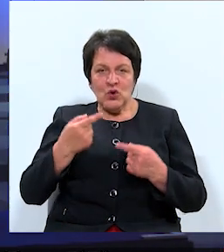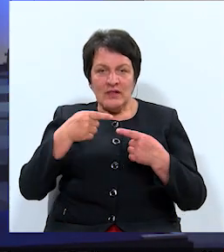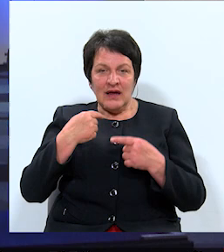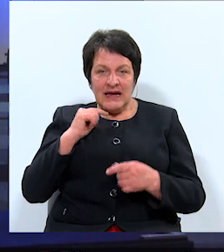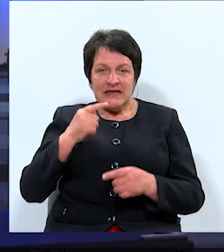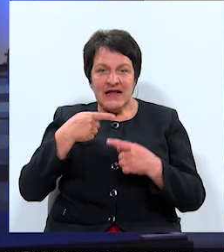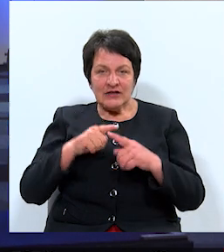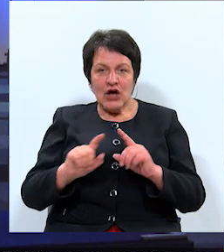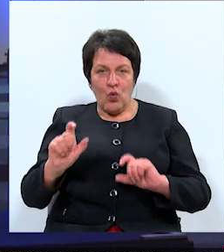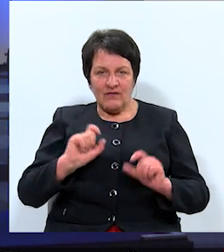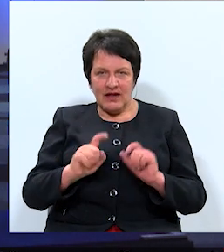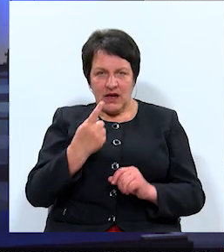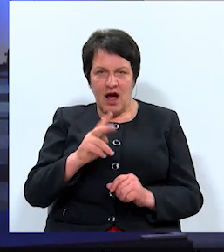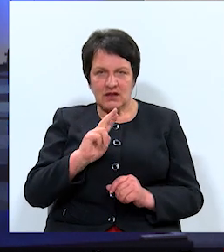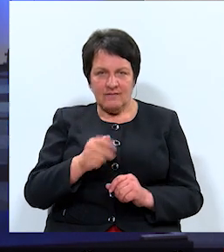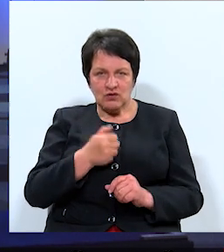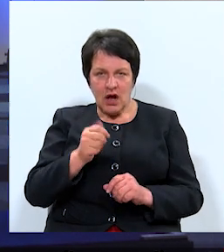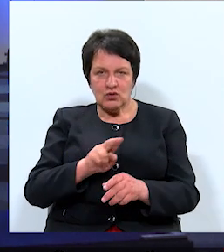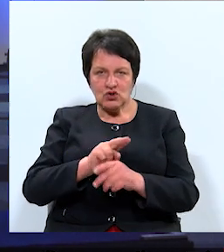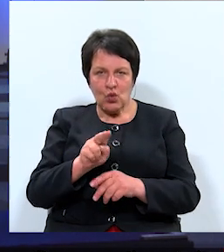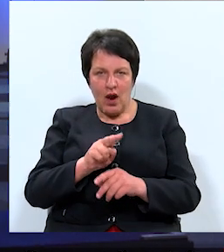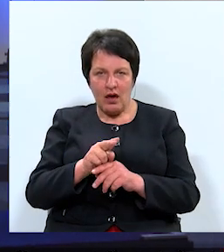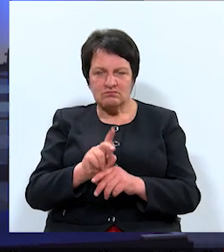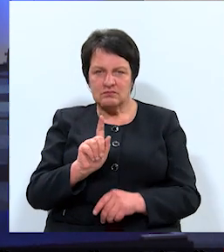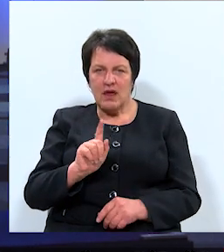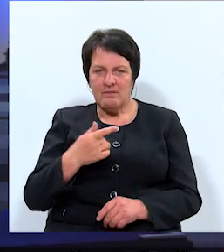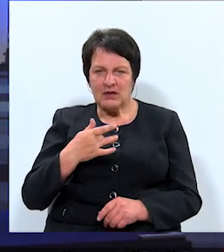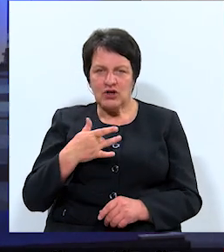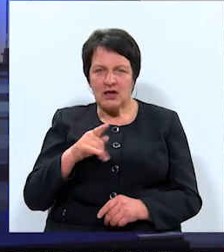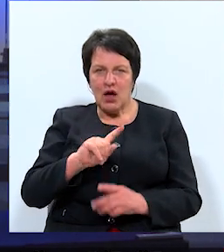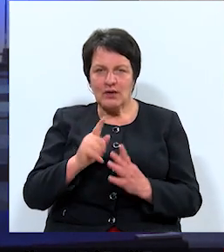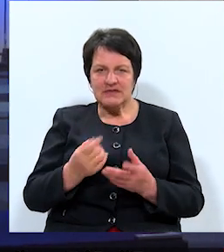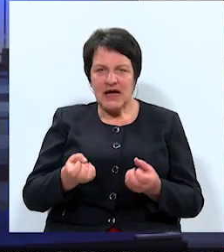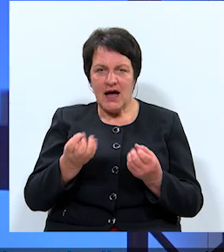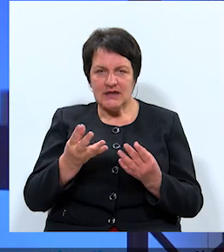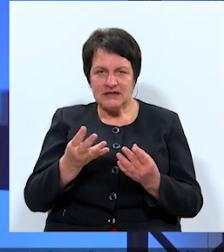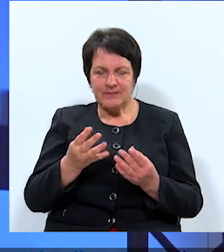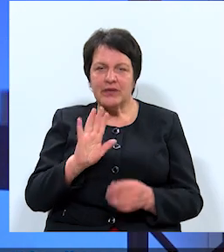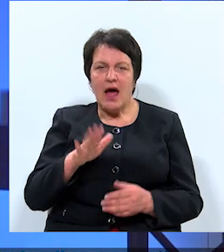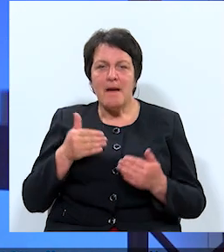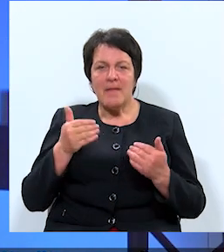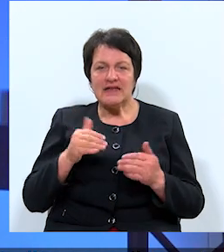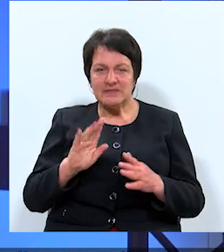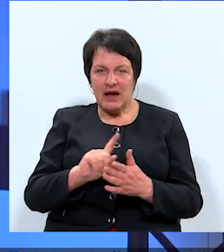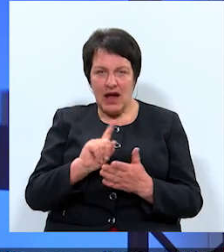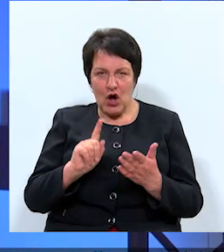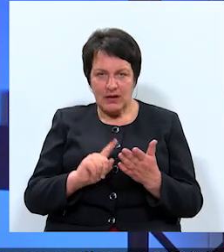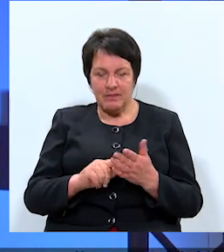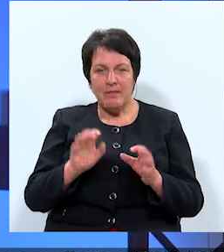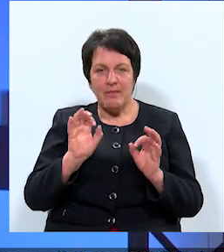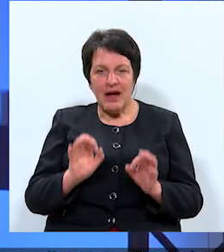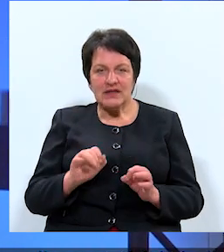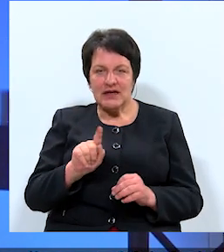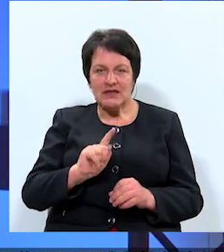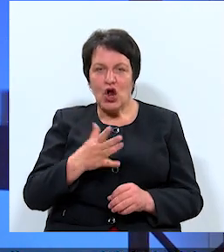tikai divus gadus skolo… Šķiet, ka jautājums ir skaidrs. Jā, paldies par jautājumu. Un patiesībā